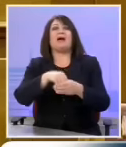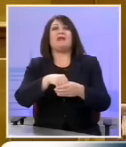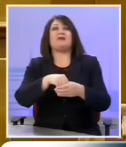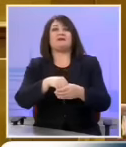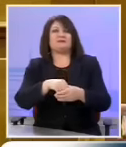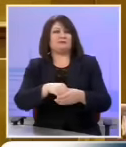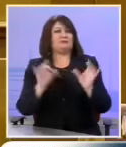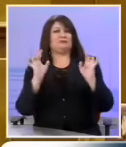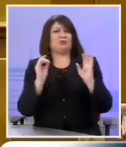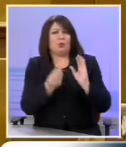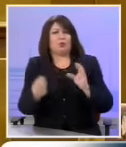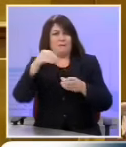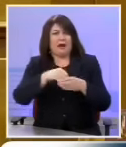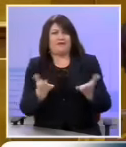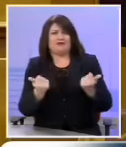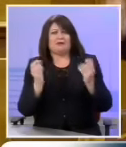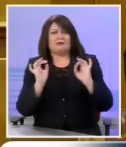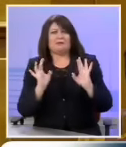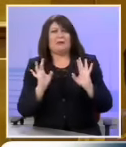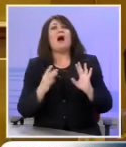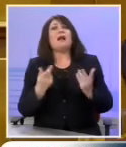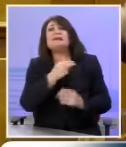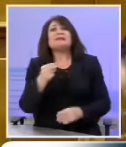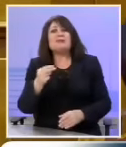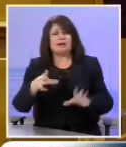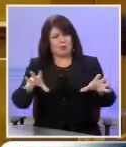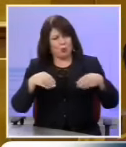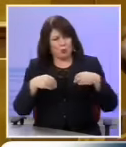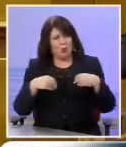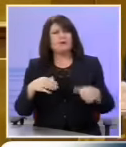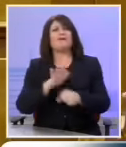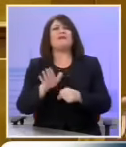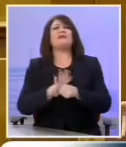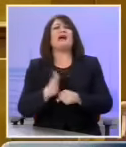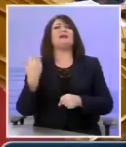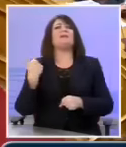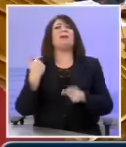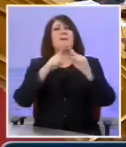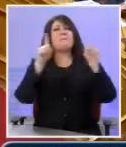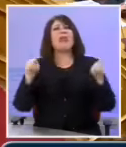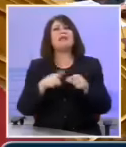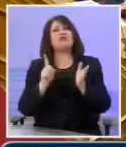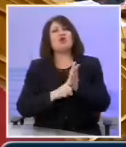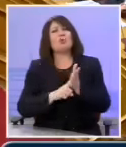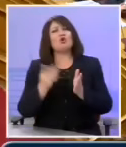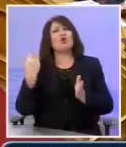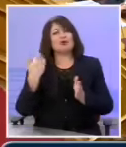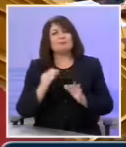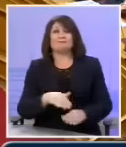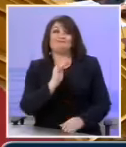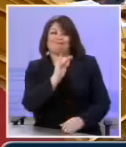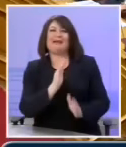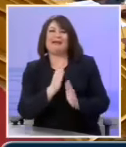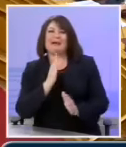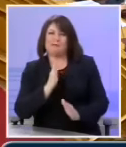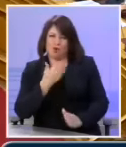κάνετε, περαιτέρω παρέμβαση, αλλά αποδέχτεστε ότι είναι επαρκές το θεσμικό πλαίσιο. Κύριε Πρόεδρε, αν μπορείτε